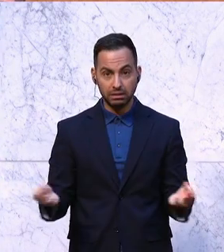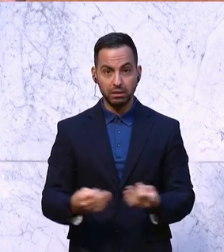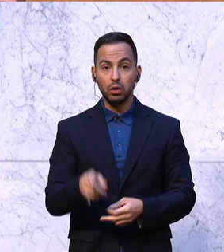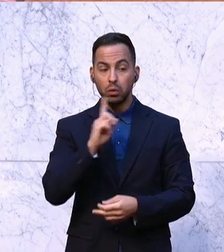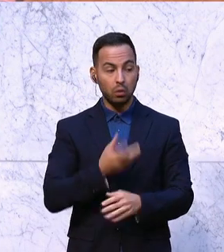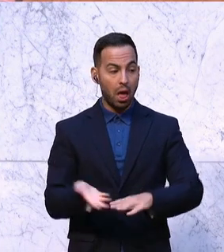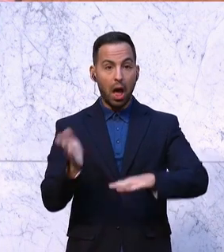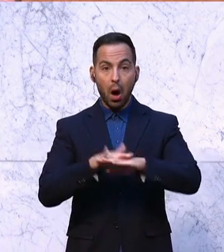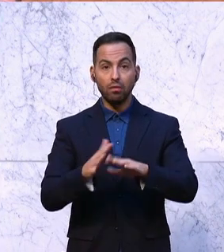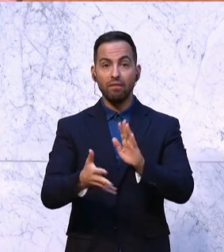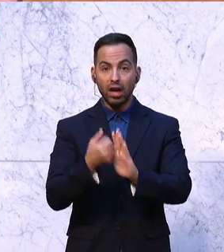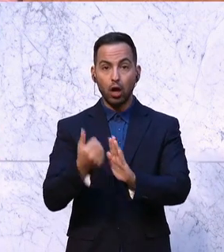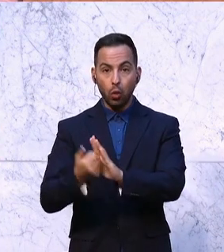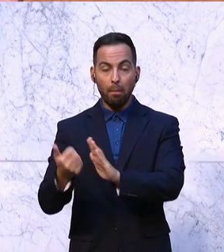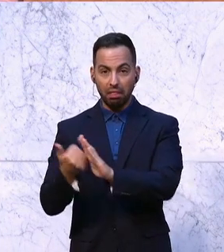weniger weggenommen.